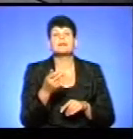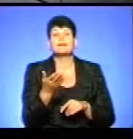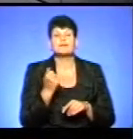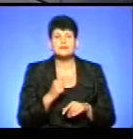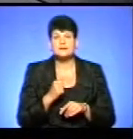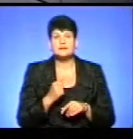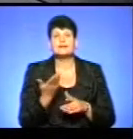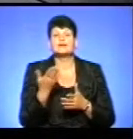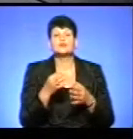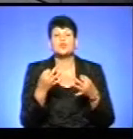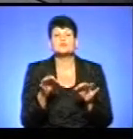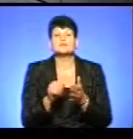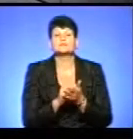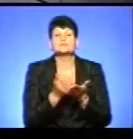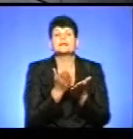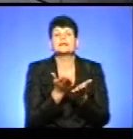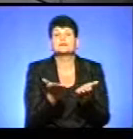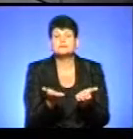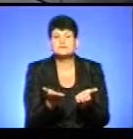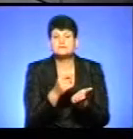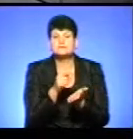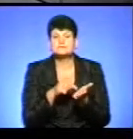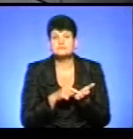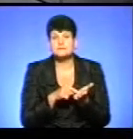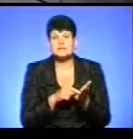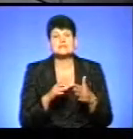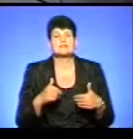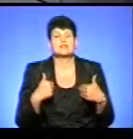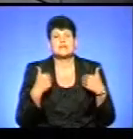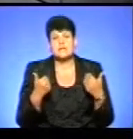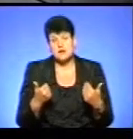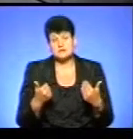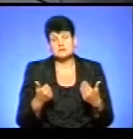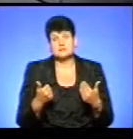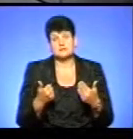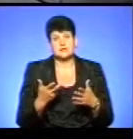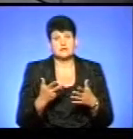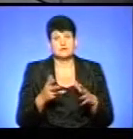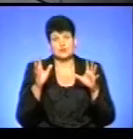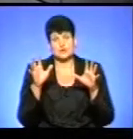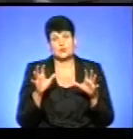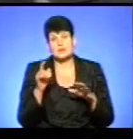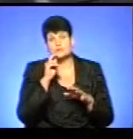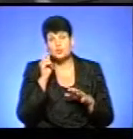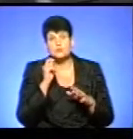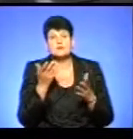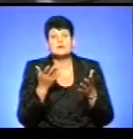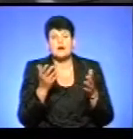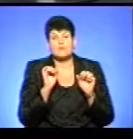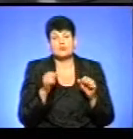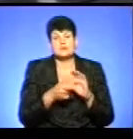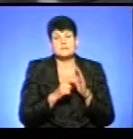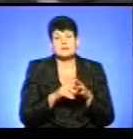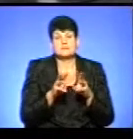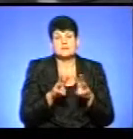у вас є на це дозвіл, звертатися і апелювати, власне, до законодавства України. Тому що, яким чином може Кабмін, взагалі,